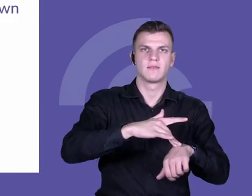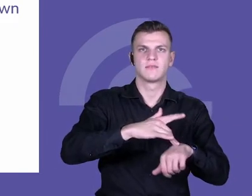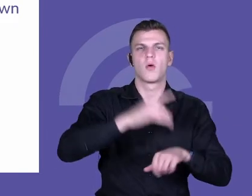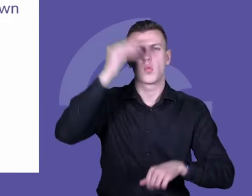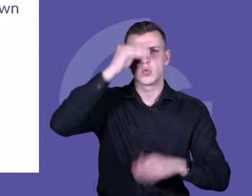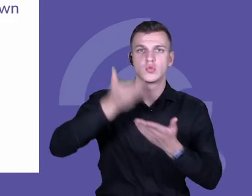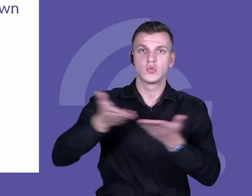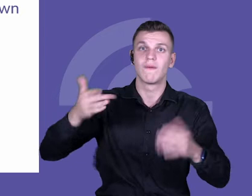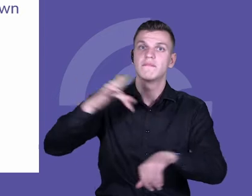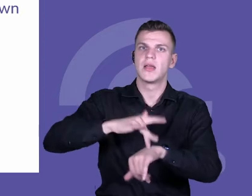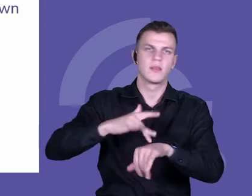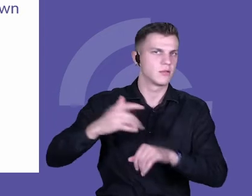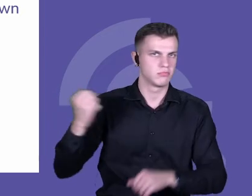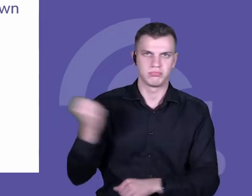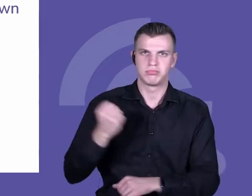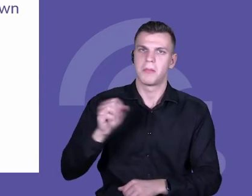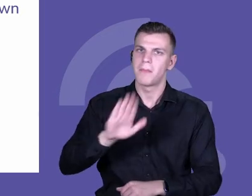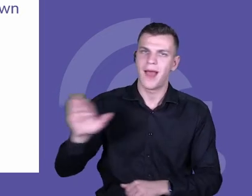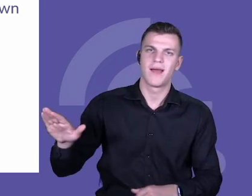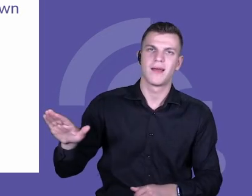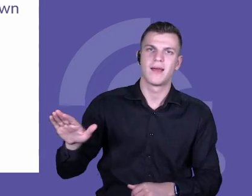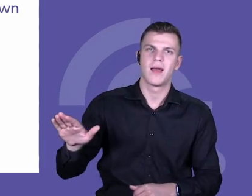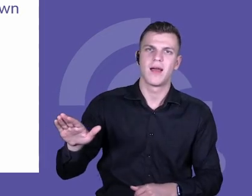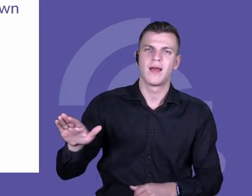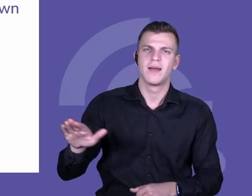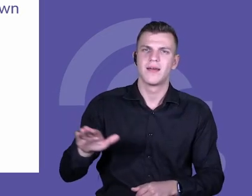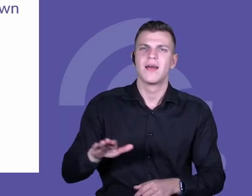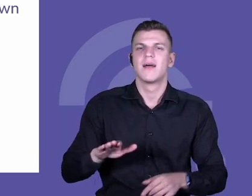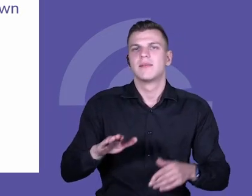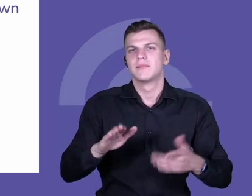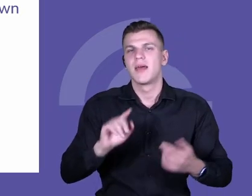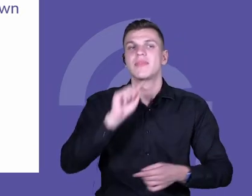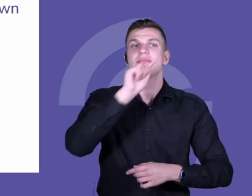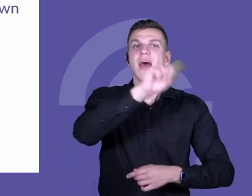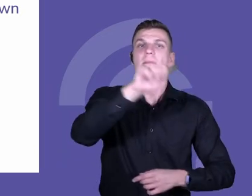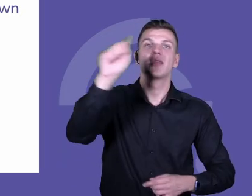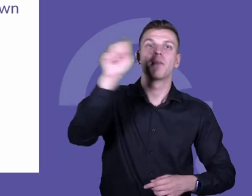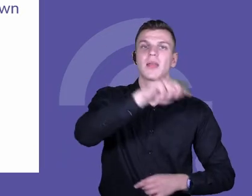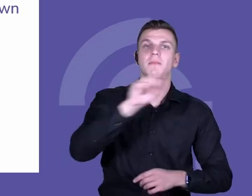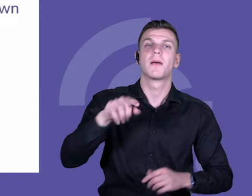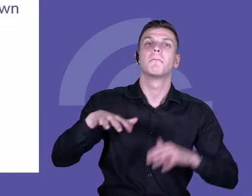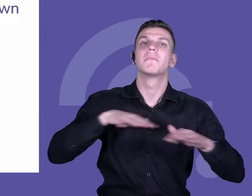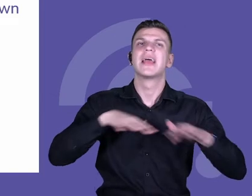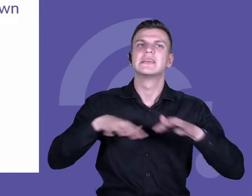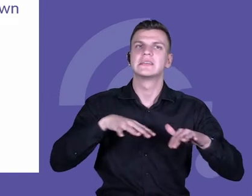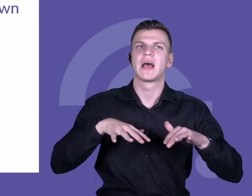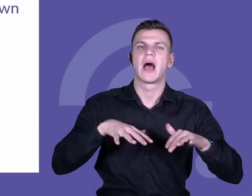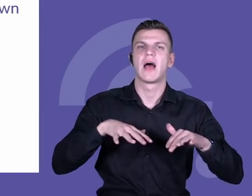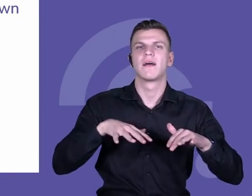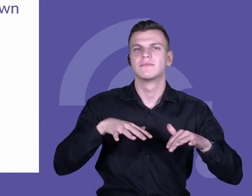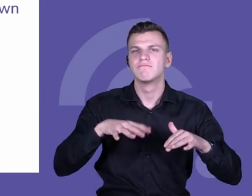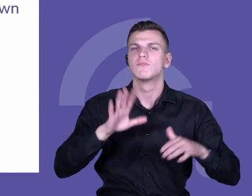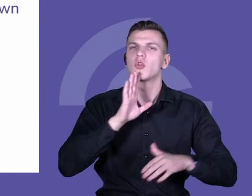szczególnie w tych nieoczekiwanych miejscach, jest właśnie ta współpraca pomiędzy nauczycielami.